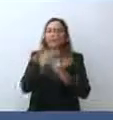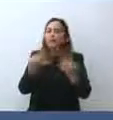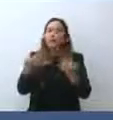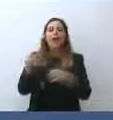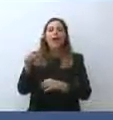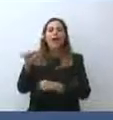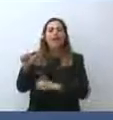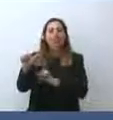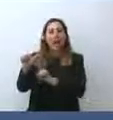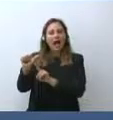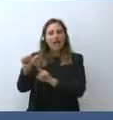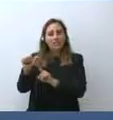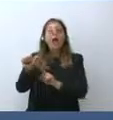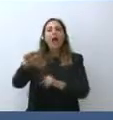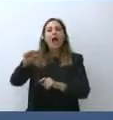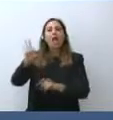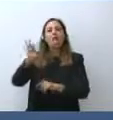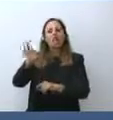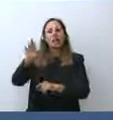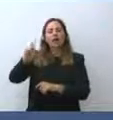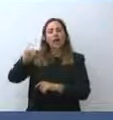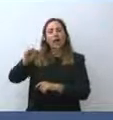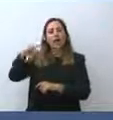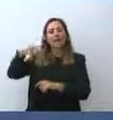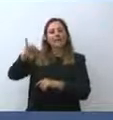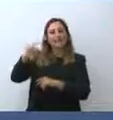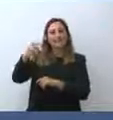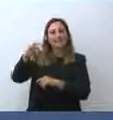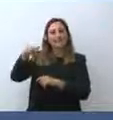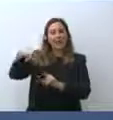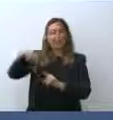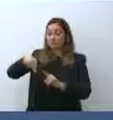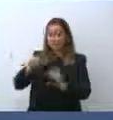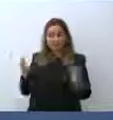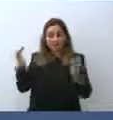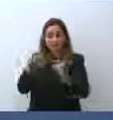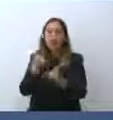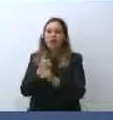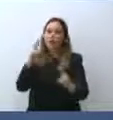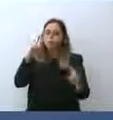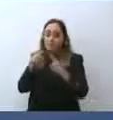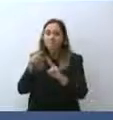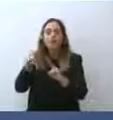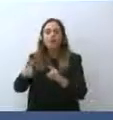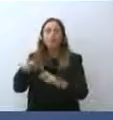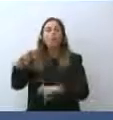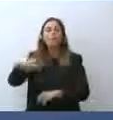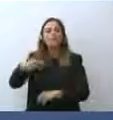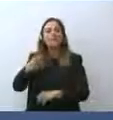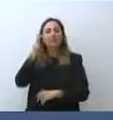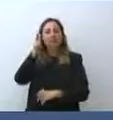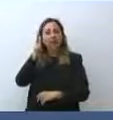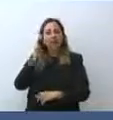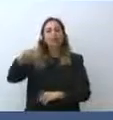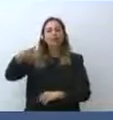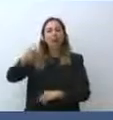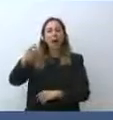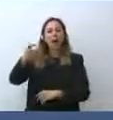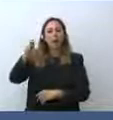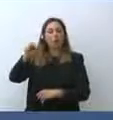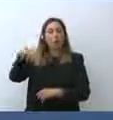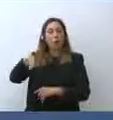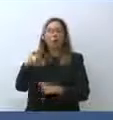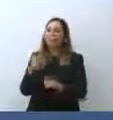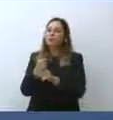Stasera vedrò il Presidente Macron a Marsiglia. Si parlerà essenzialmente di questo. Si parlerà anche però di Europa.